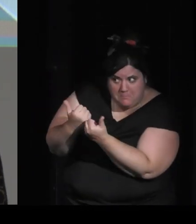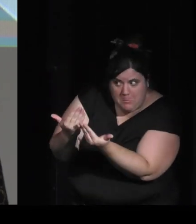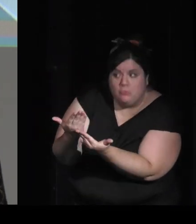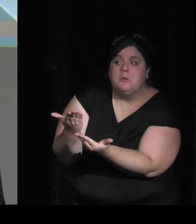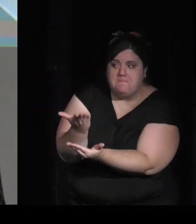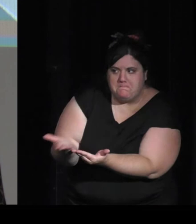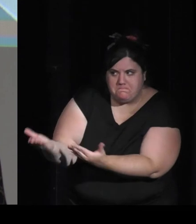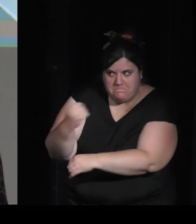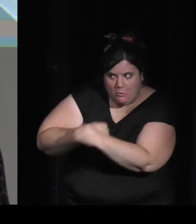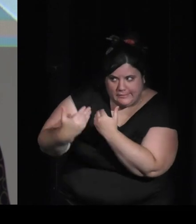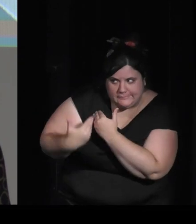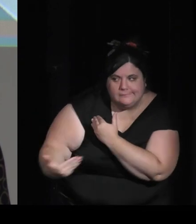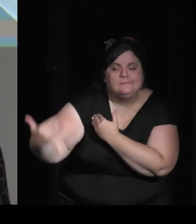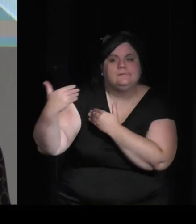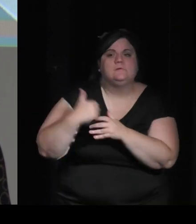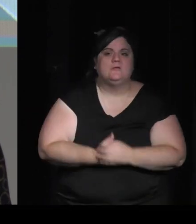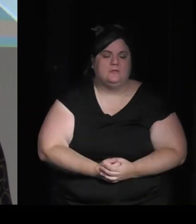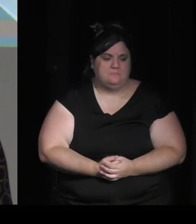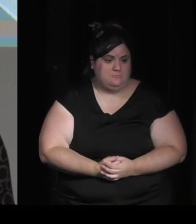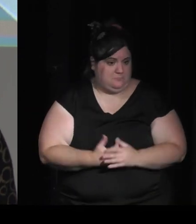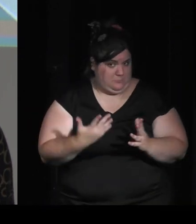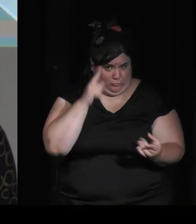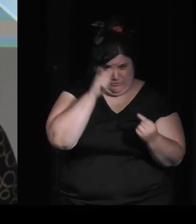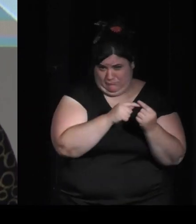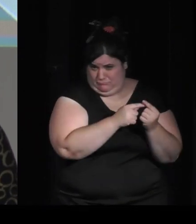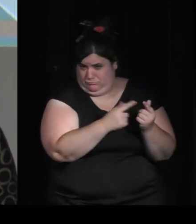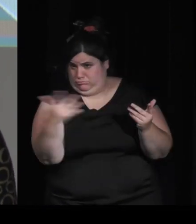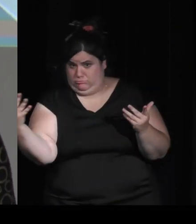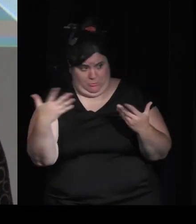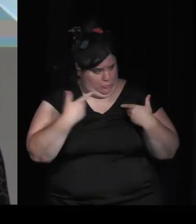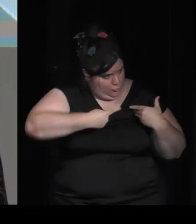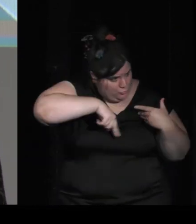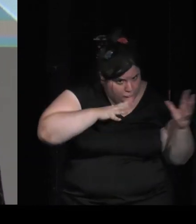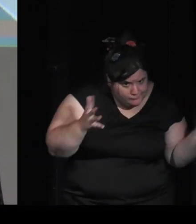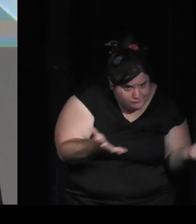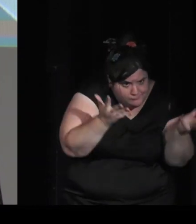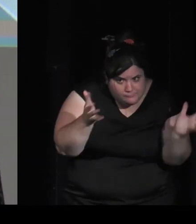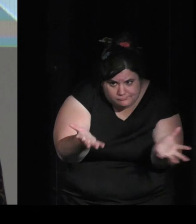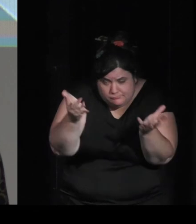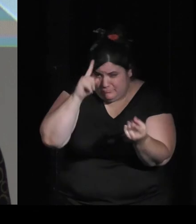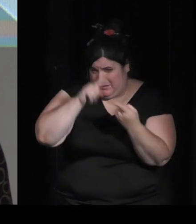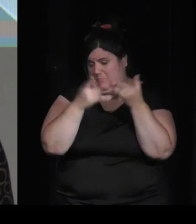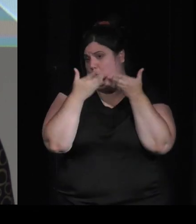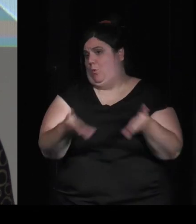qu'on accompagne et toute cette diversité de sujets abordés